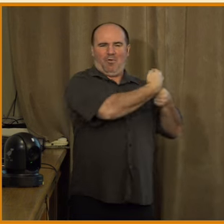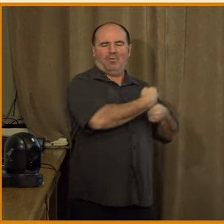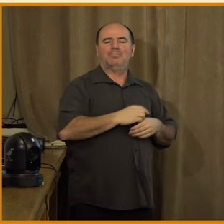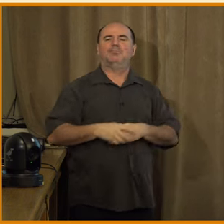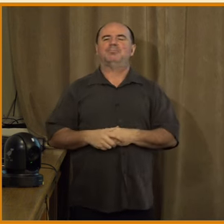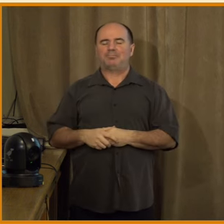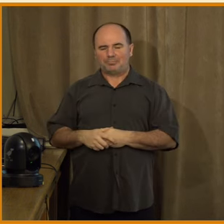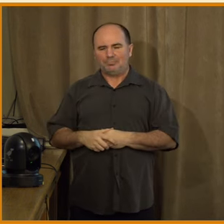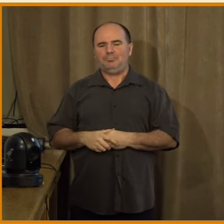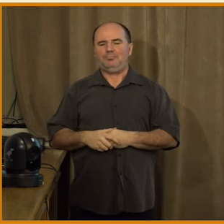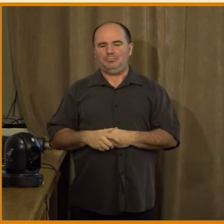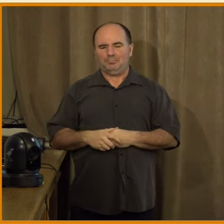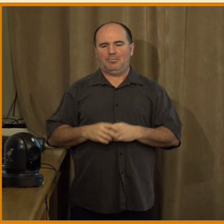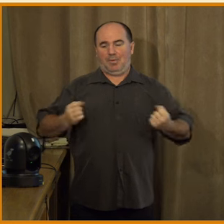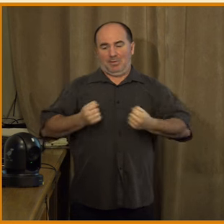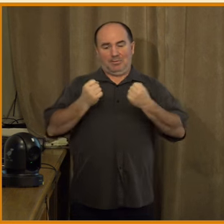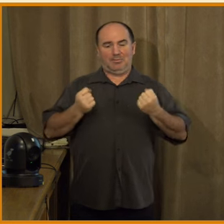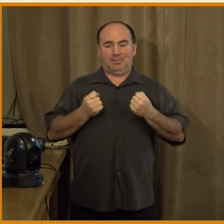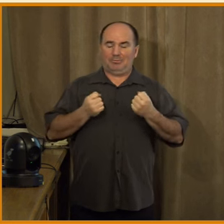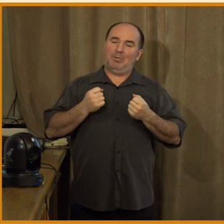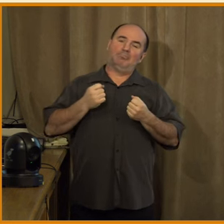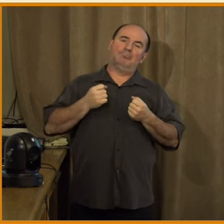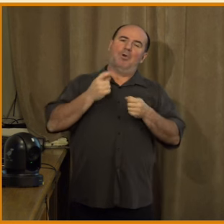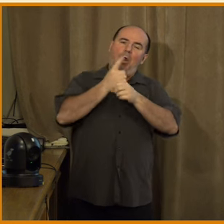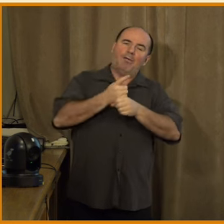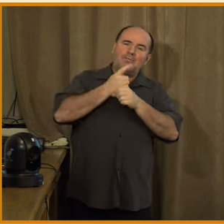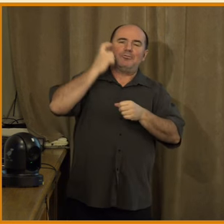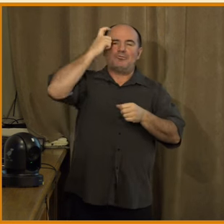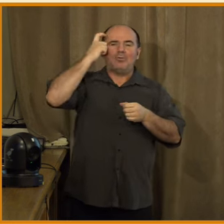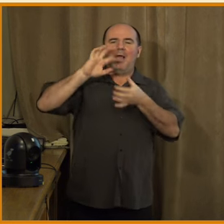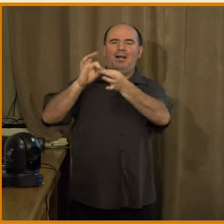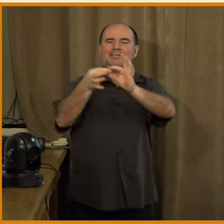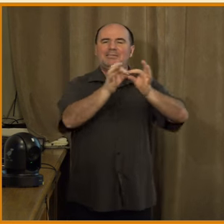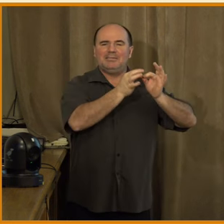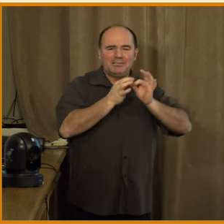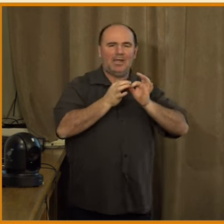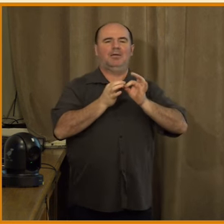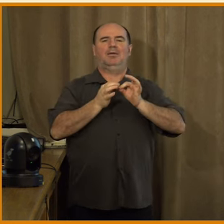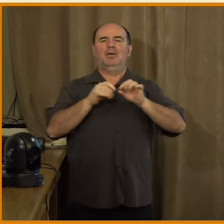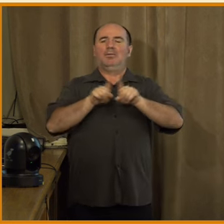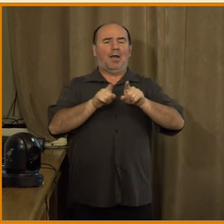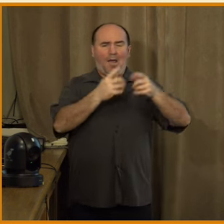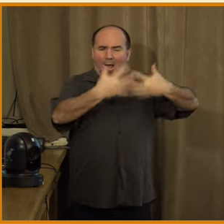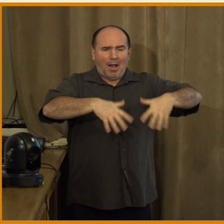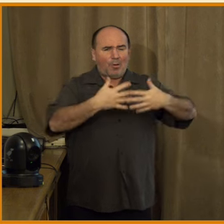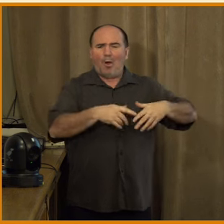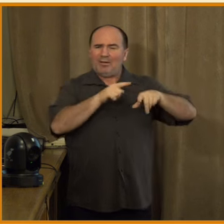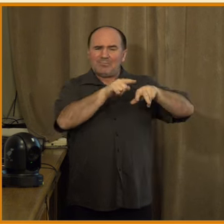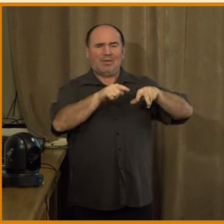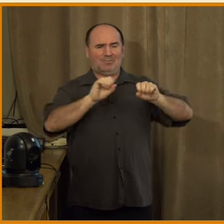hodně velký důraz na sociální sítě a na vliv algoritmů na šíření dezinformací, což je pro mě osobně takový